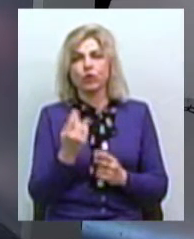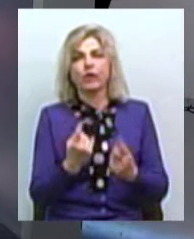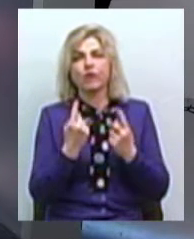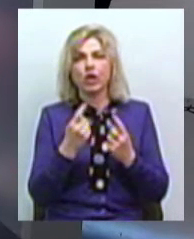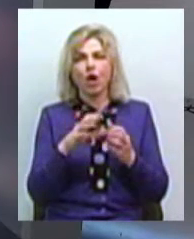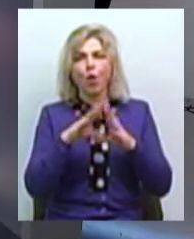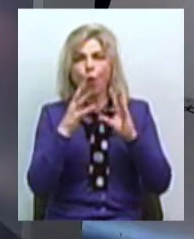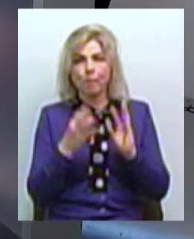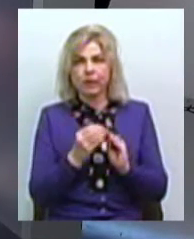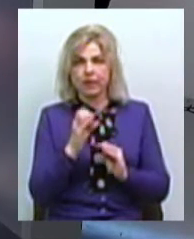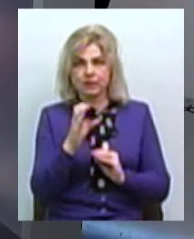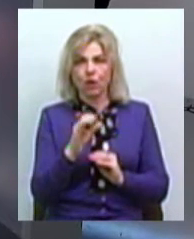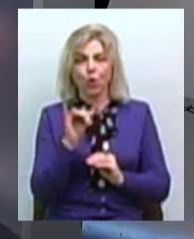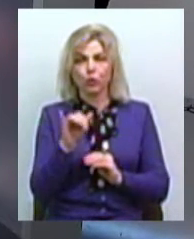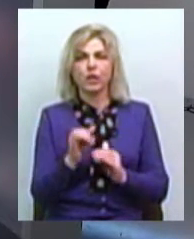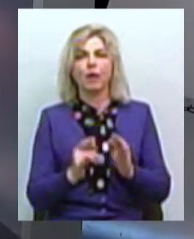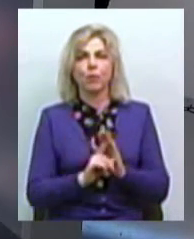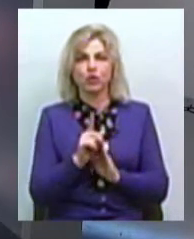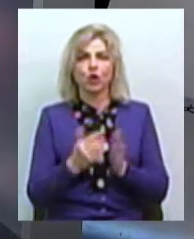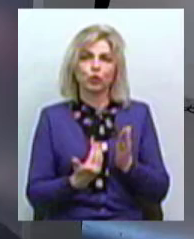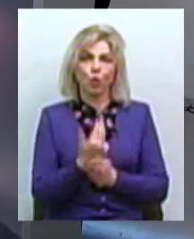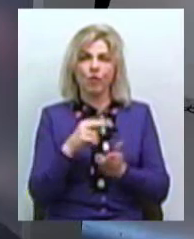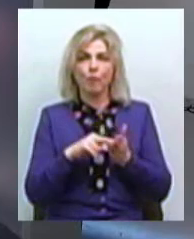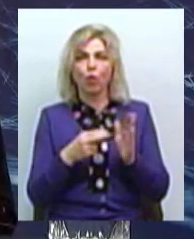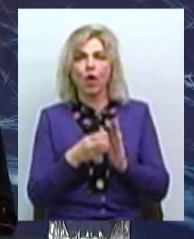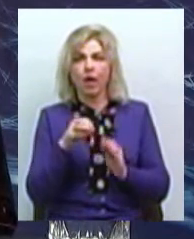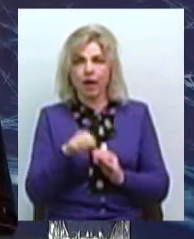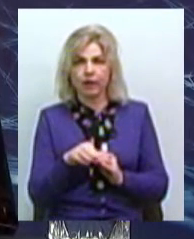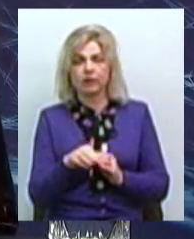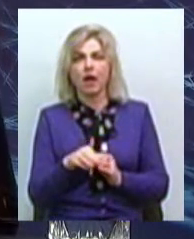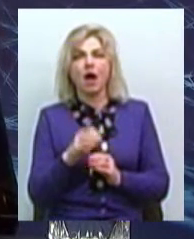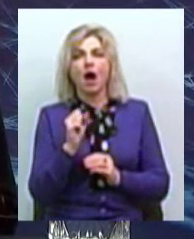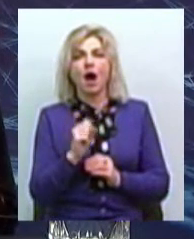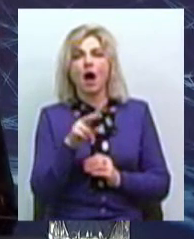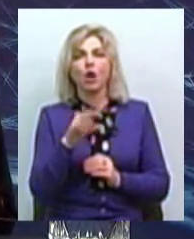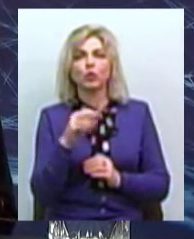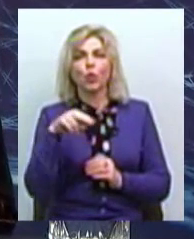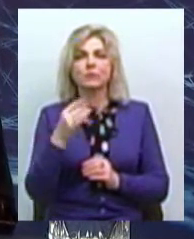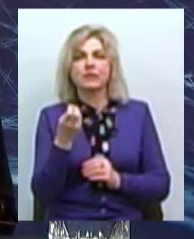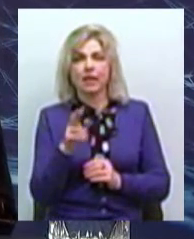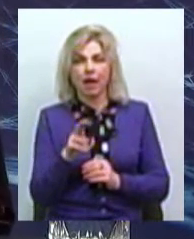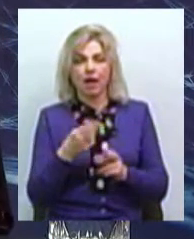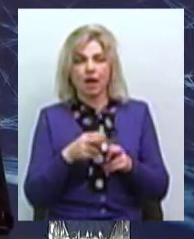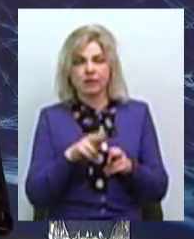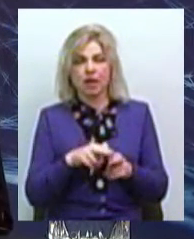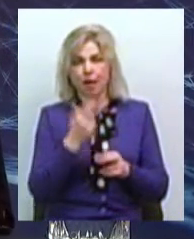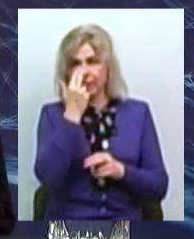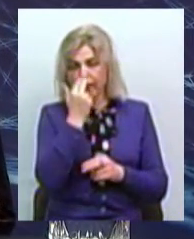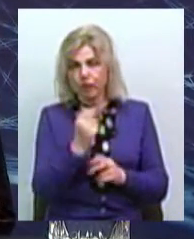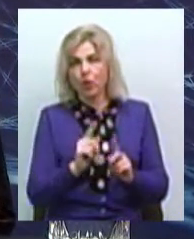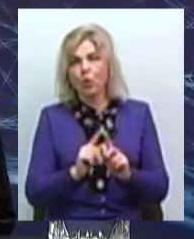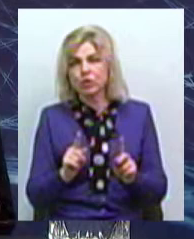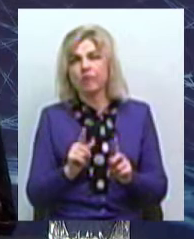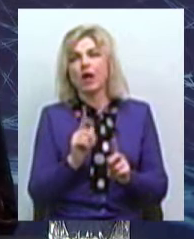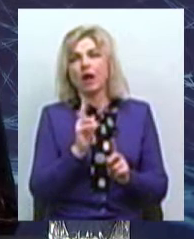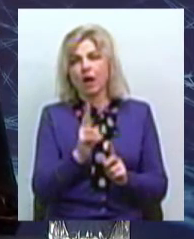комплекс, як я знаю, в них зараз розпочинається новий проєкт. Це адопція з прилаштуванням особливих тваринок до